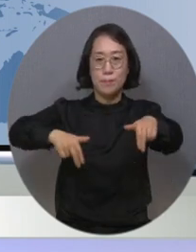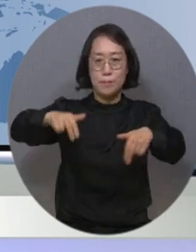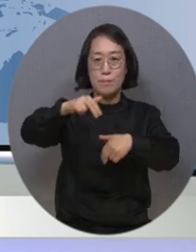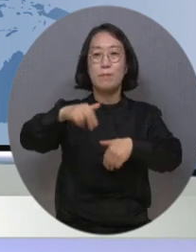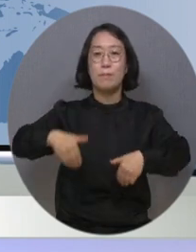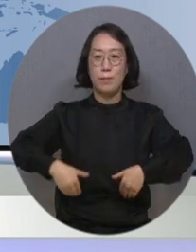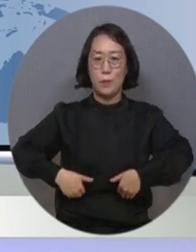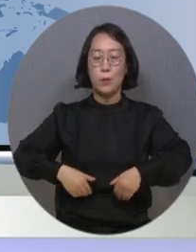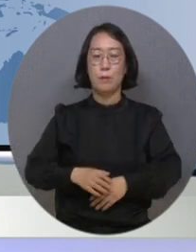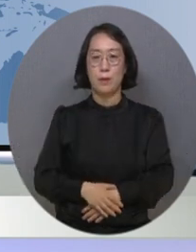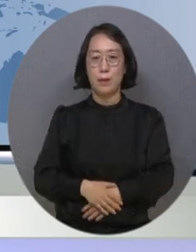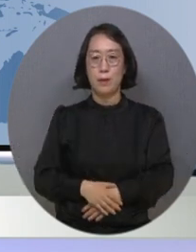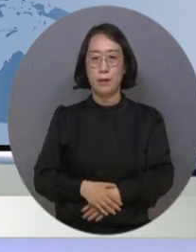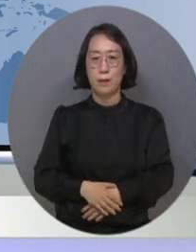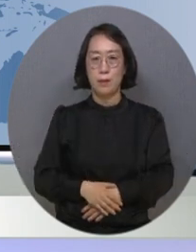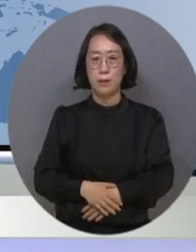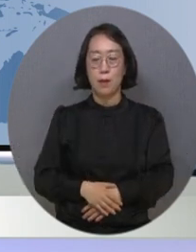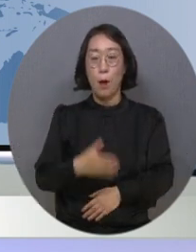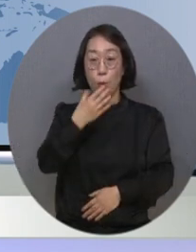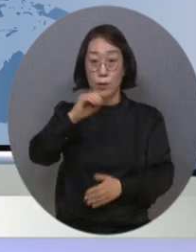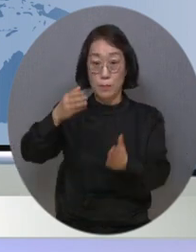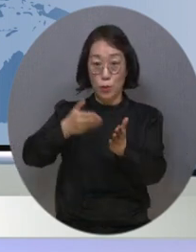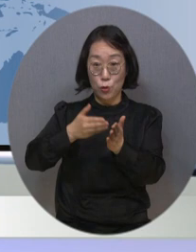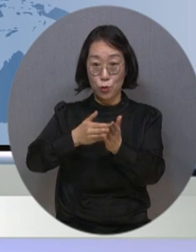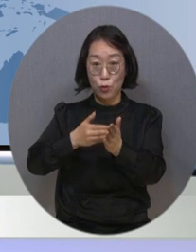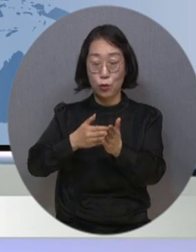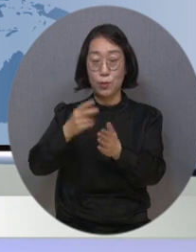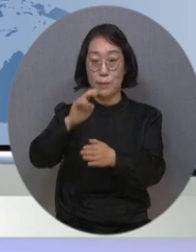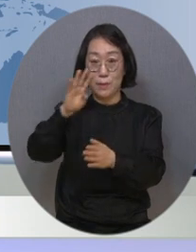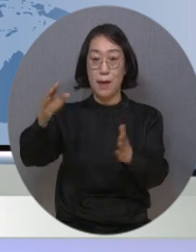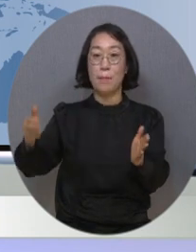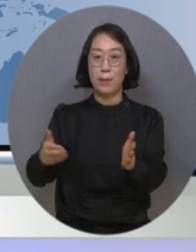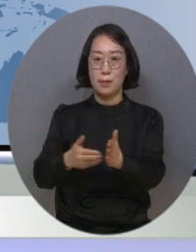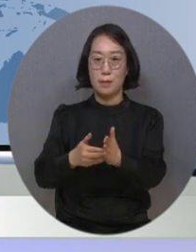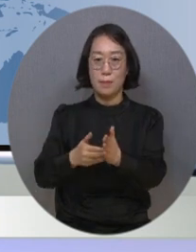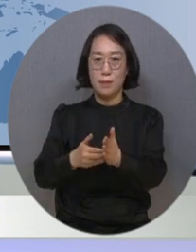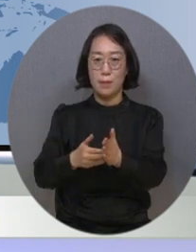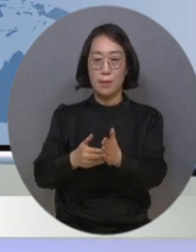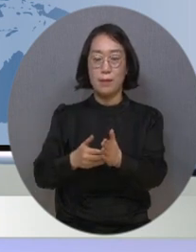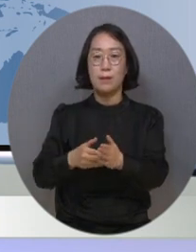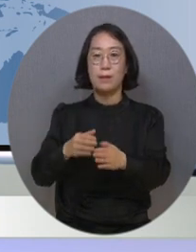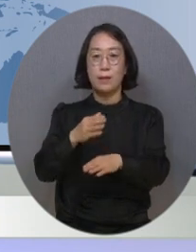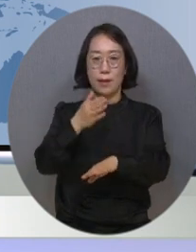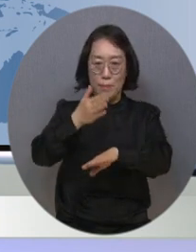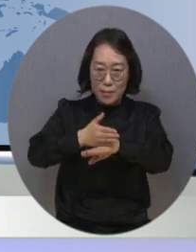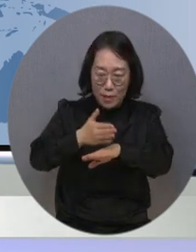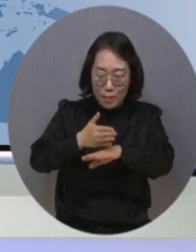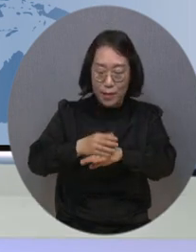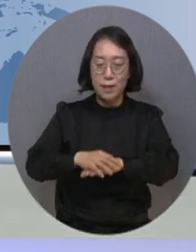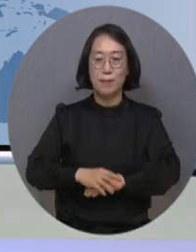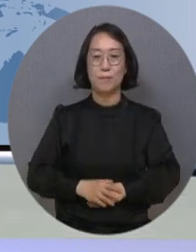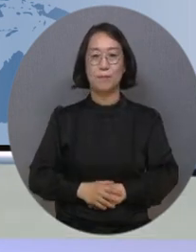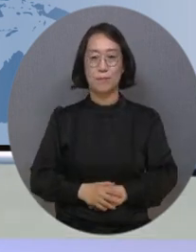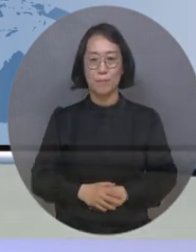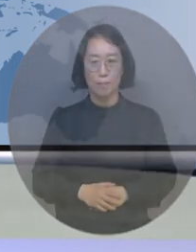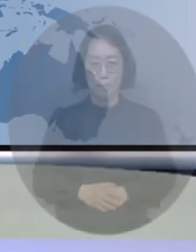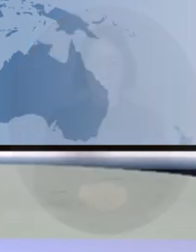필요해 보입니다. 이상 WBC 복지TV 뉴스24를 바칩니다. 시청해주신 여러분 고맙습니다. 감사합니다.